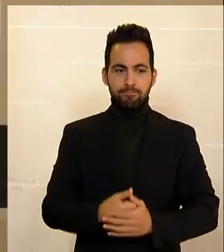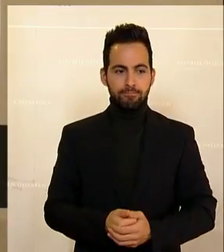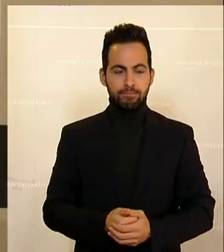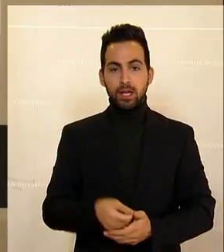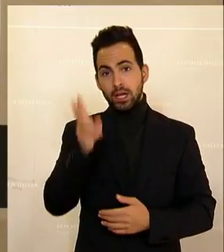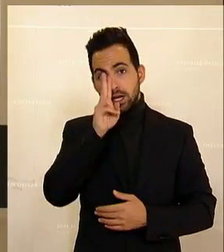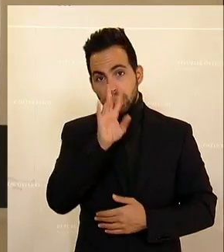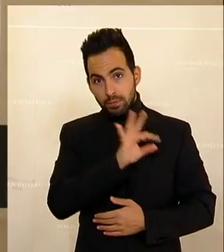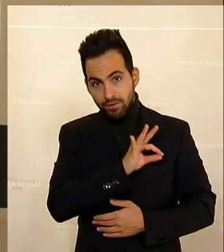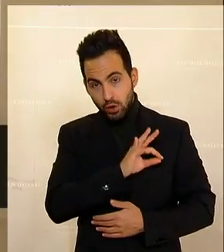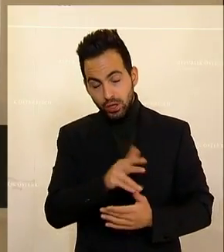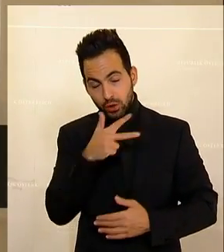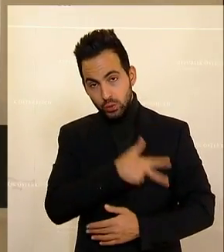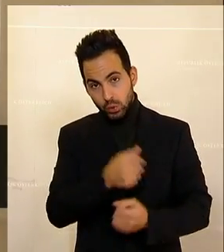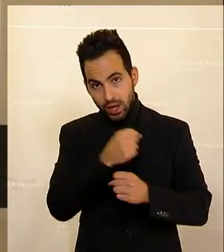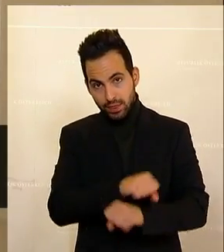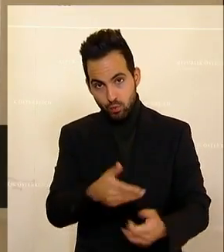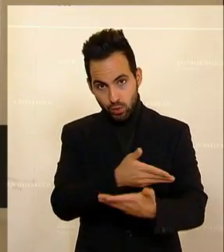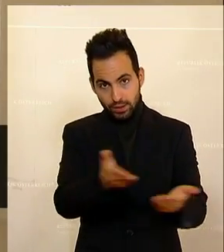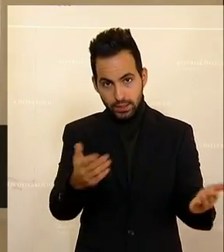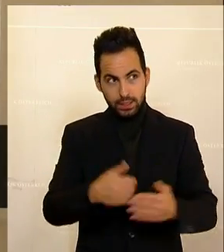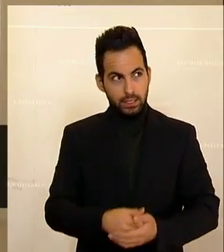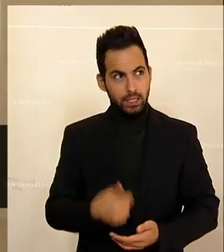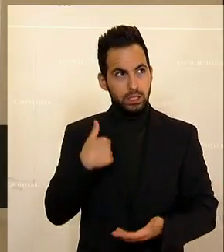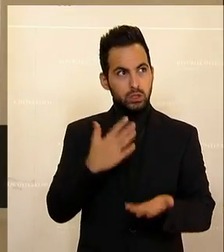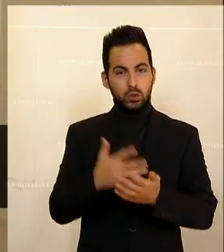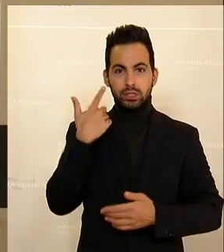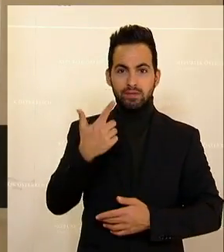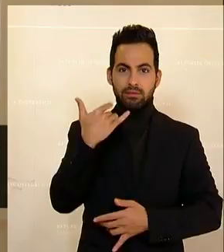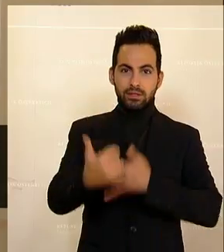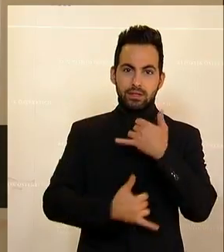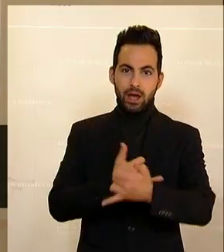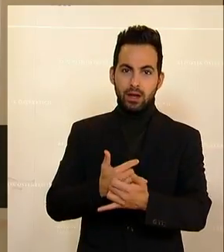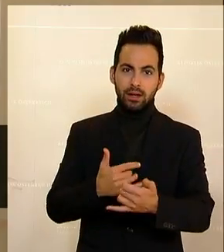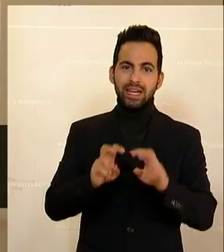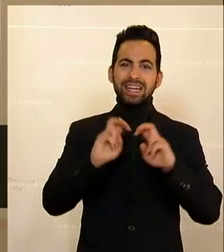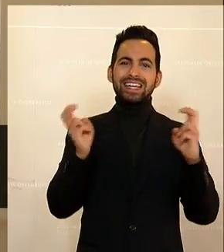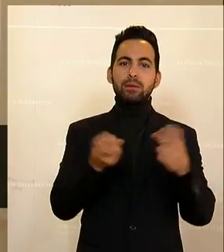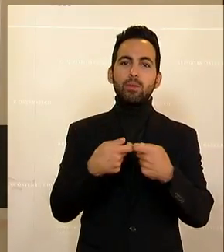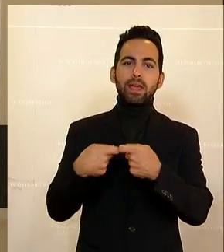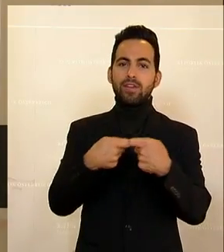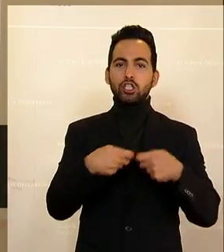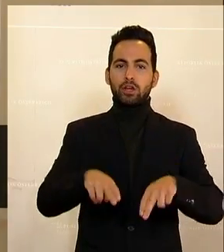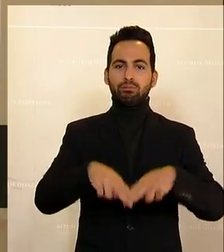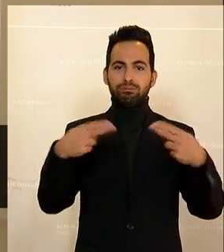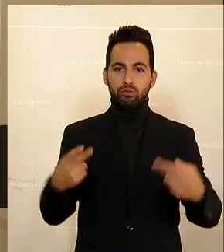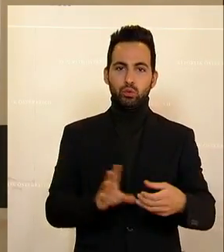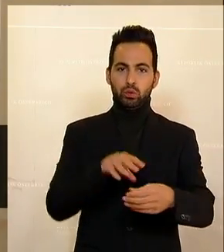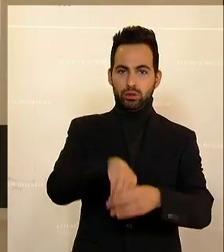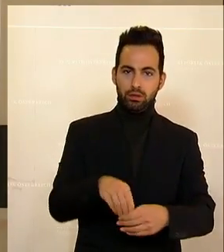Liebe Freundinnen der Sozialdemokratie, ich bin, glaube ich, 20 Jahre hindurch in Gremien des Gewerkschaftsbundes gesetzt.